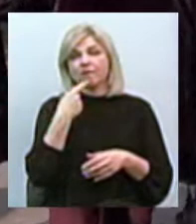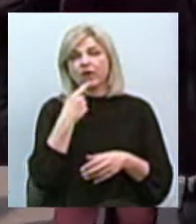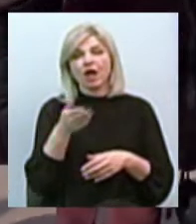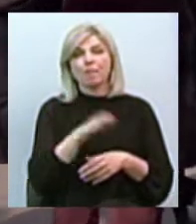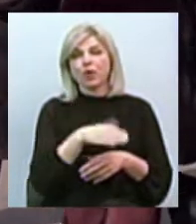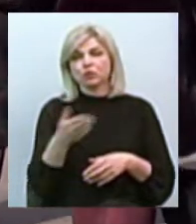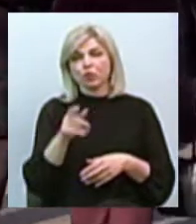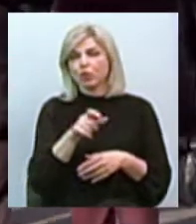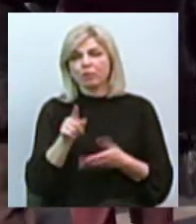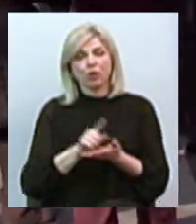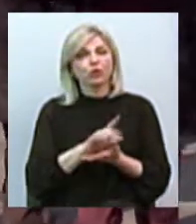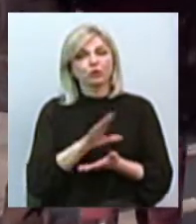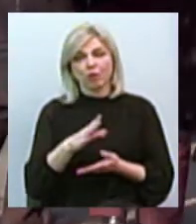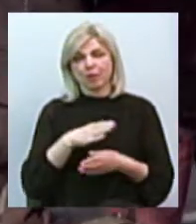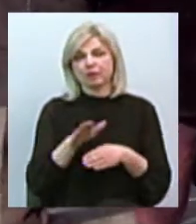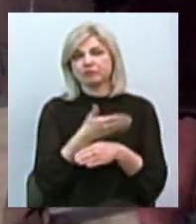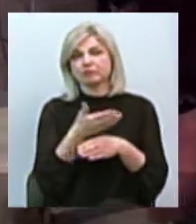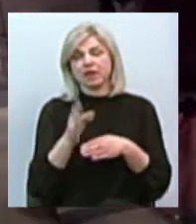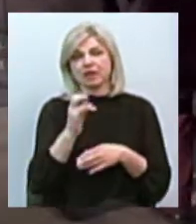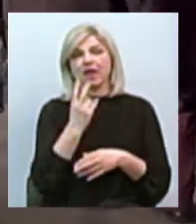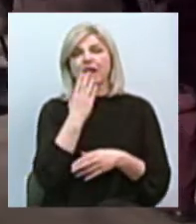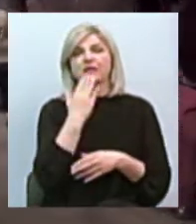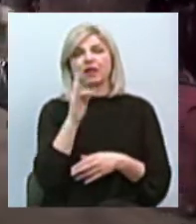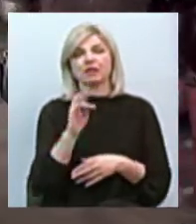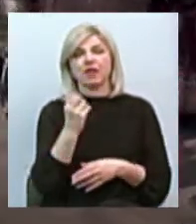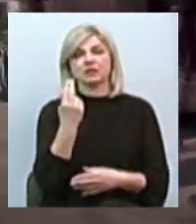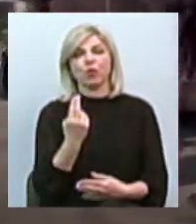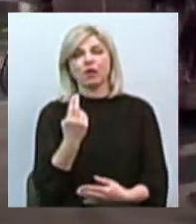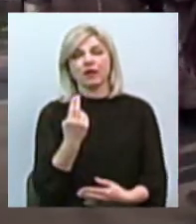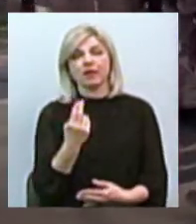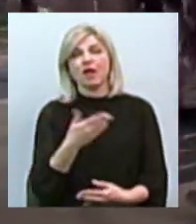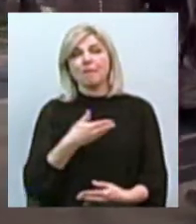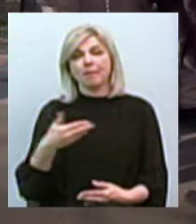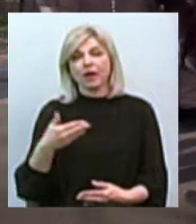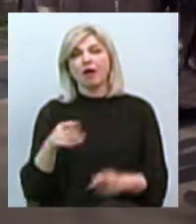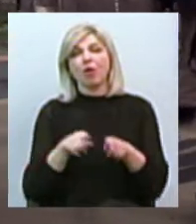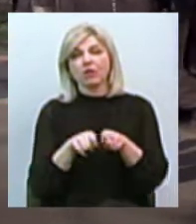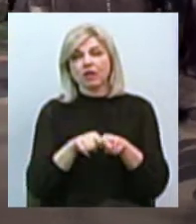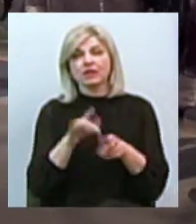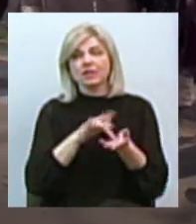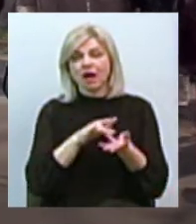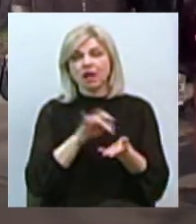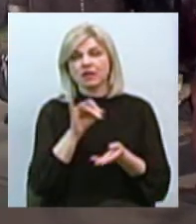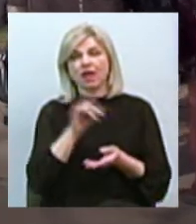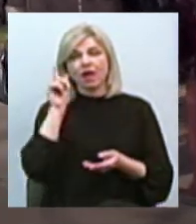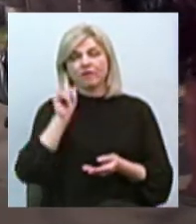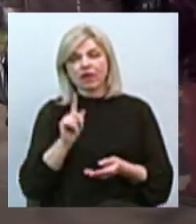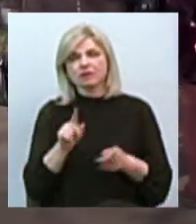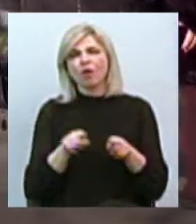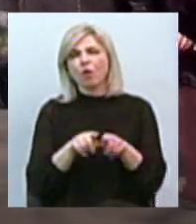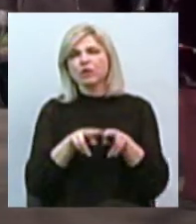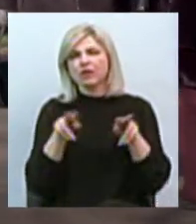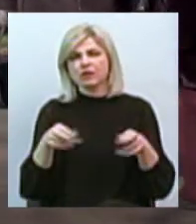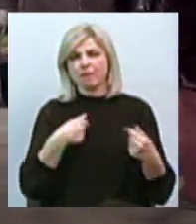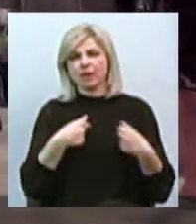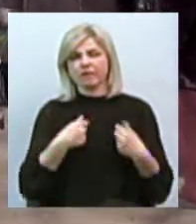поділу на національності. «Справа в тому, що ми і єврейський народ пережили один і той самий в принципі біль. Той